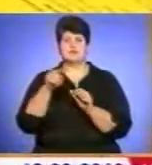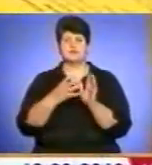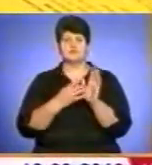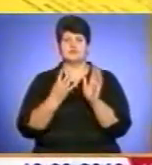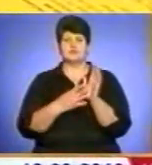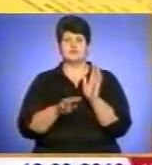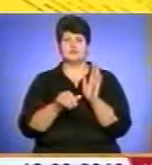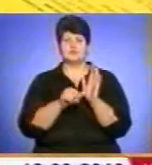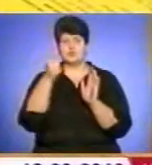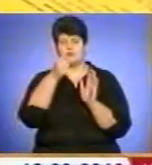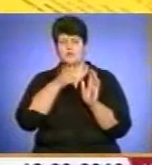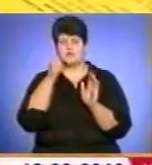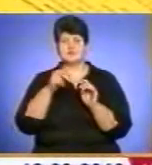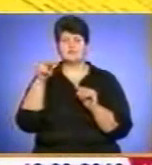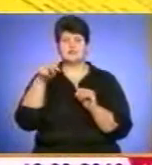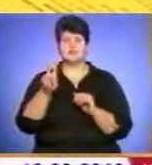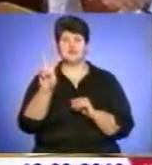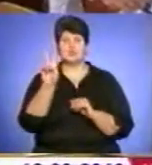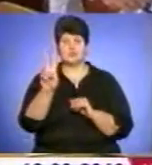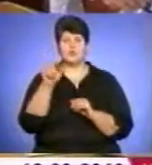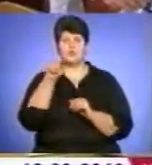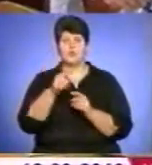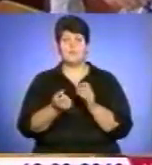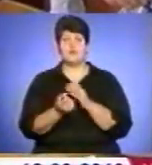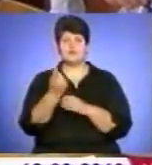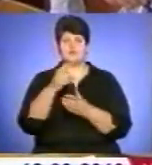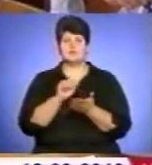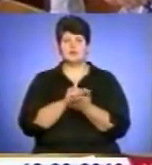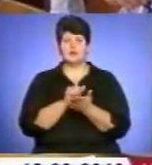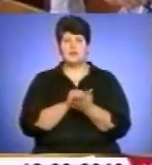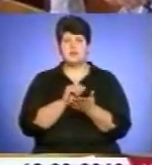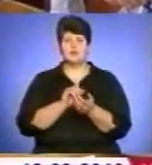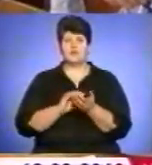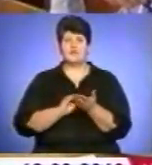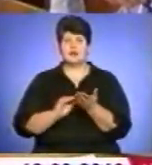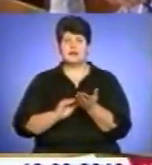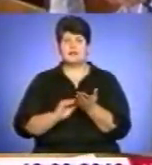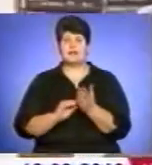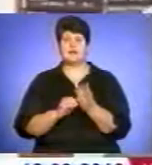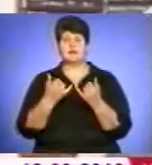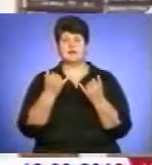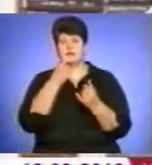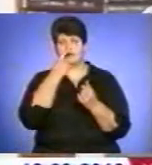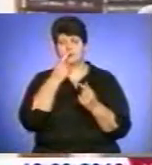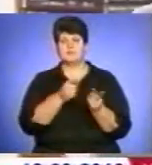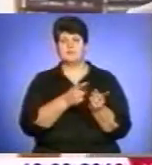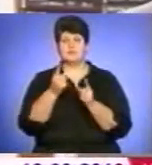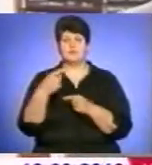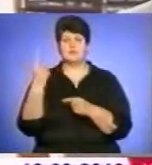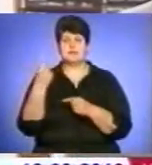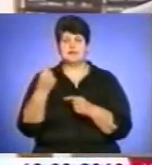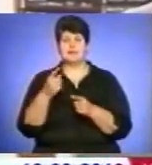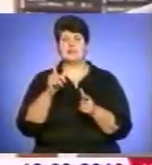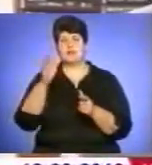році. У 2002-му його появу задокументували, а недавно він переріс у обласний. Наукова сесія у